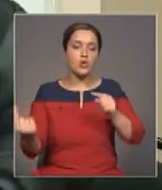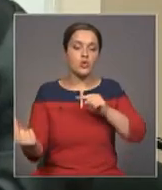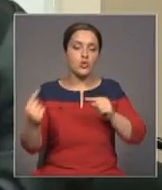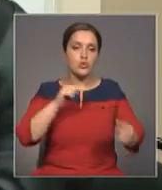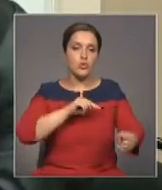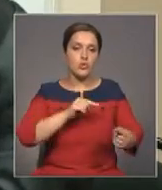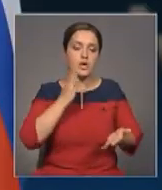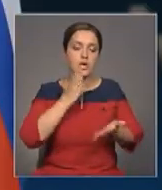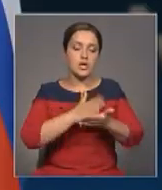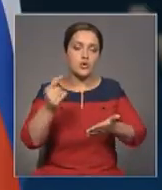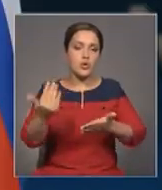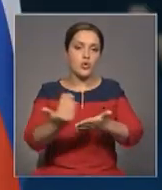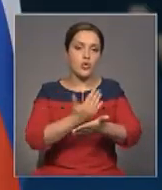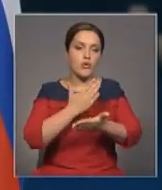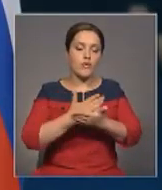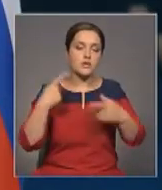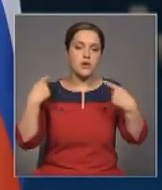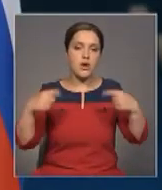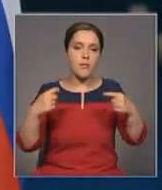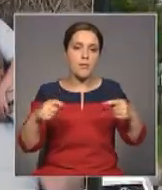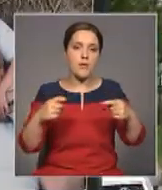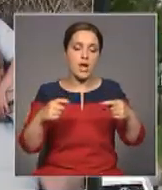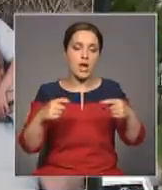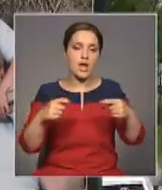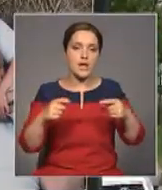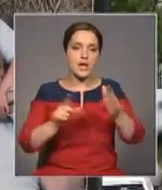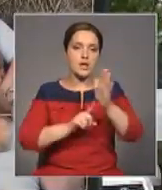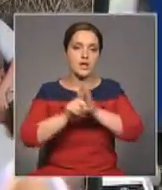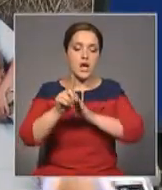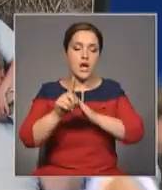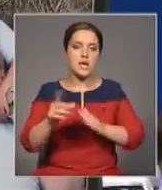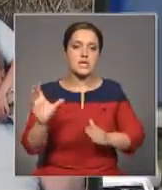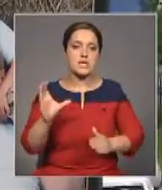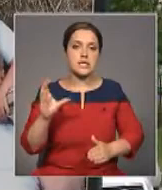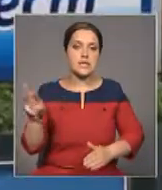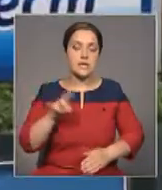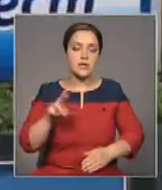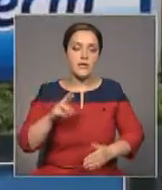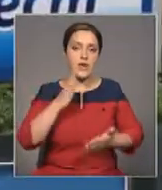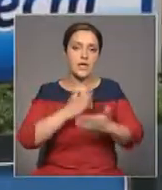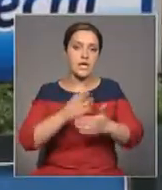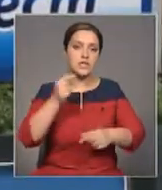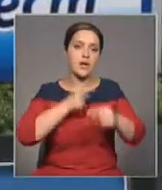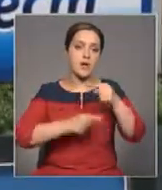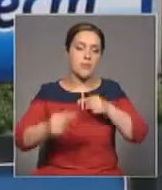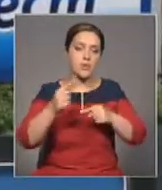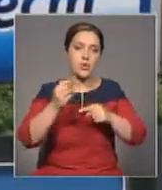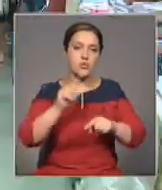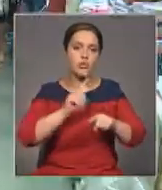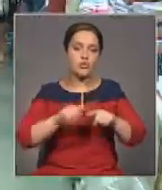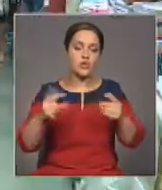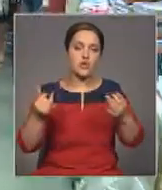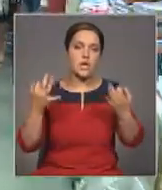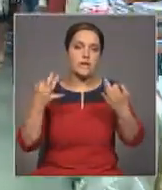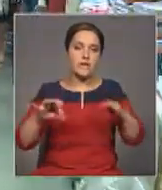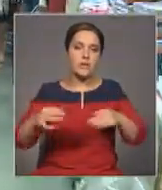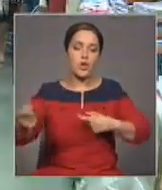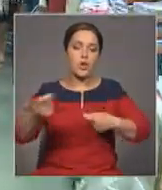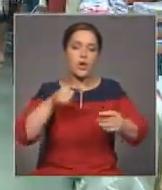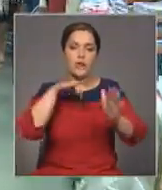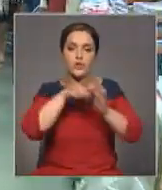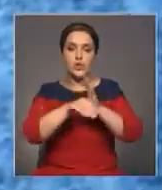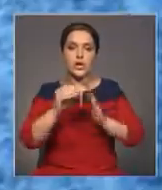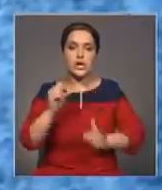речь идет о новых рынках сбыта для обеих сторон. С января этого года бизнес стал еще более оживленным благодаря свободному передвижению внутри ЕАЭС